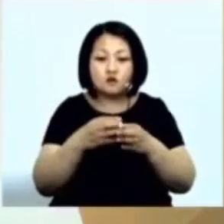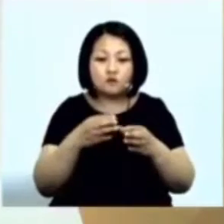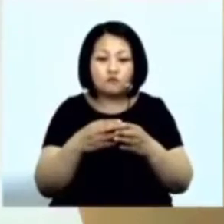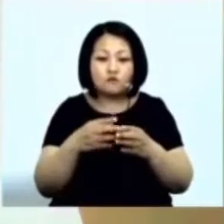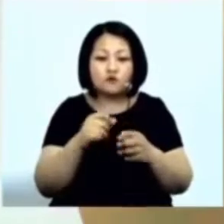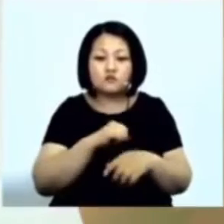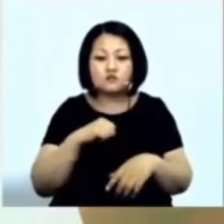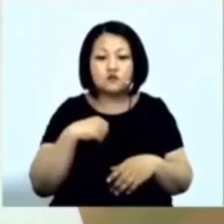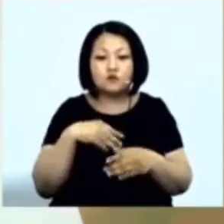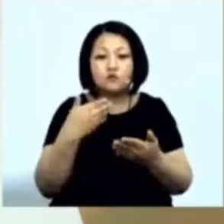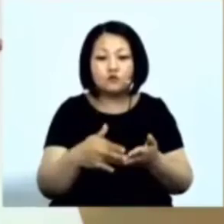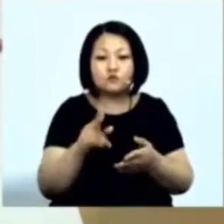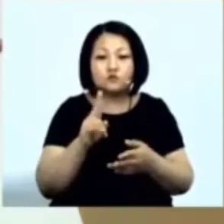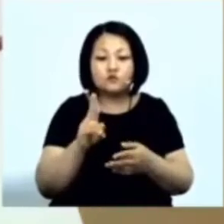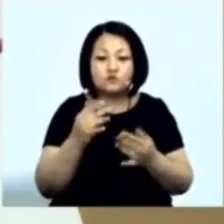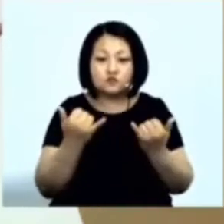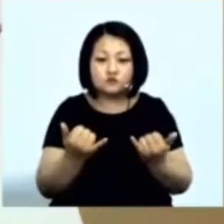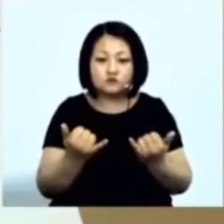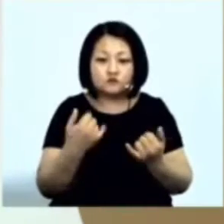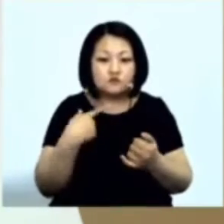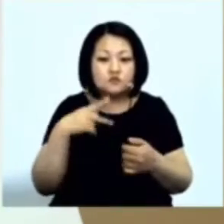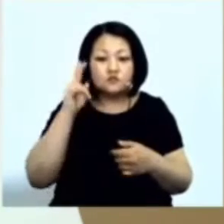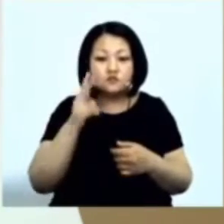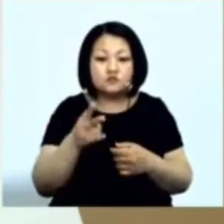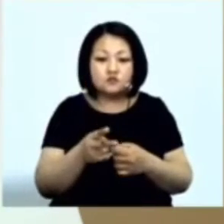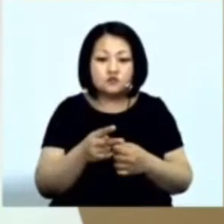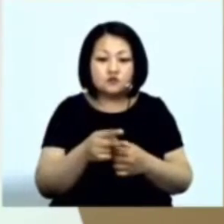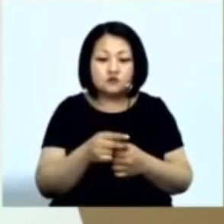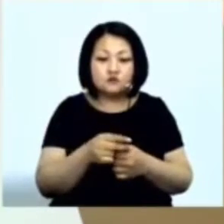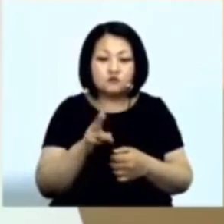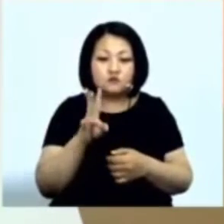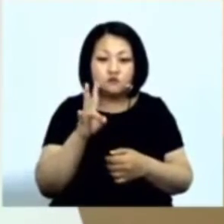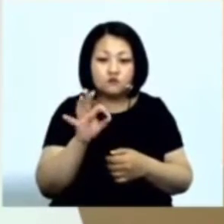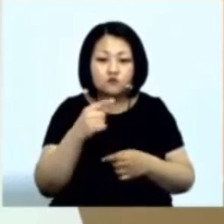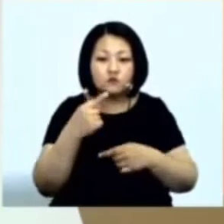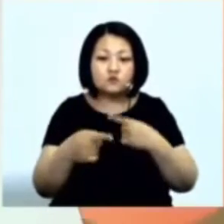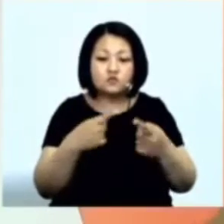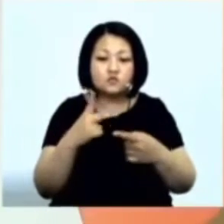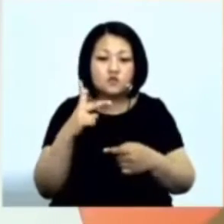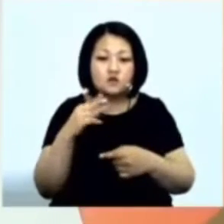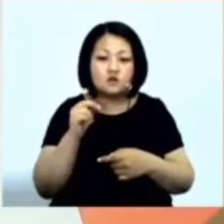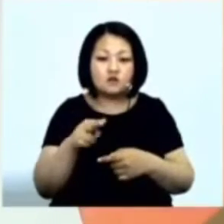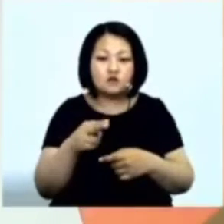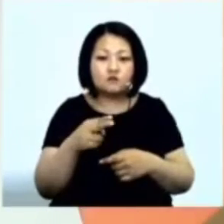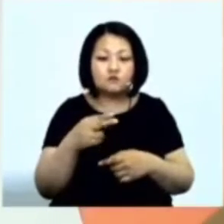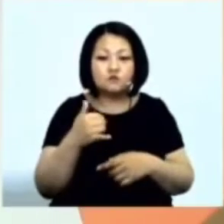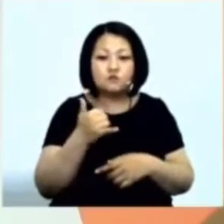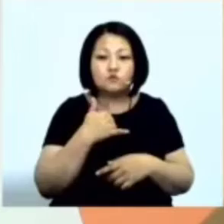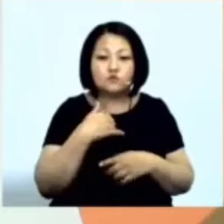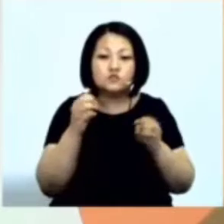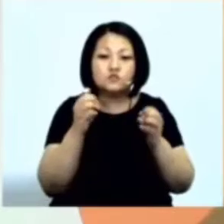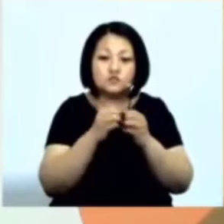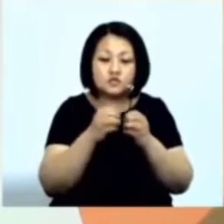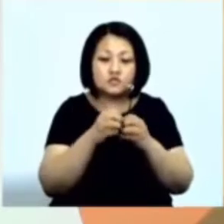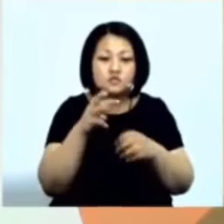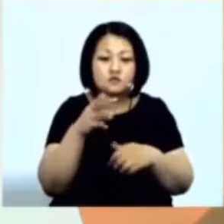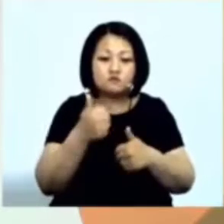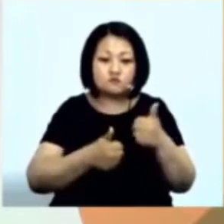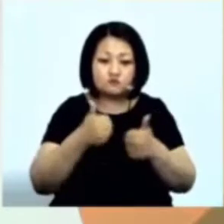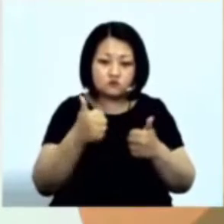сегодня Ну я не знаю Кто-либо найдет Но следующий этап У нас 10 марафонов 10